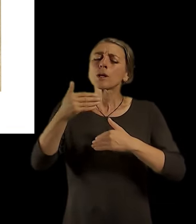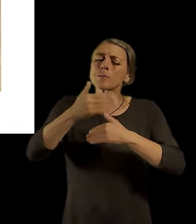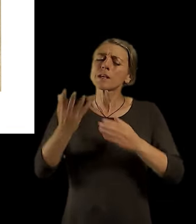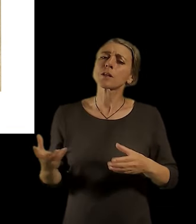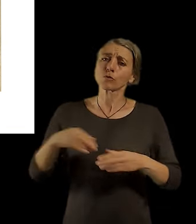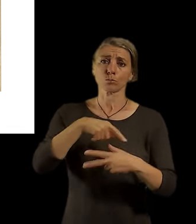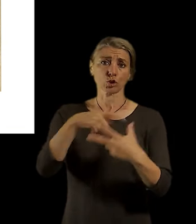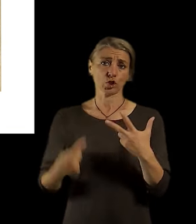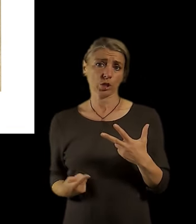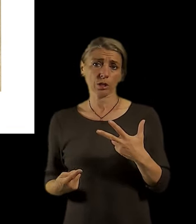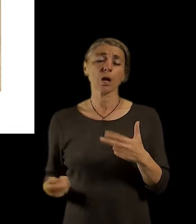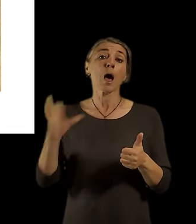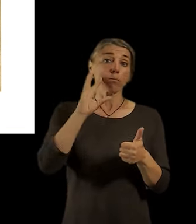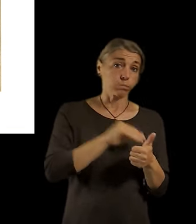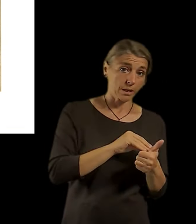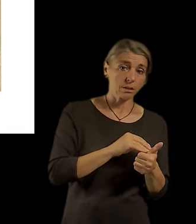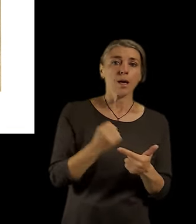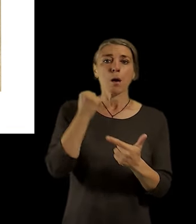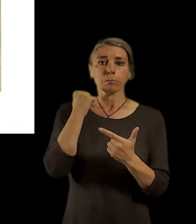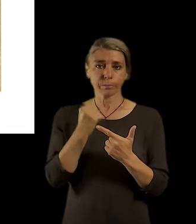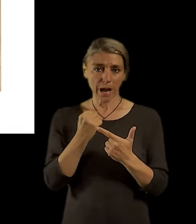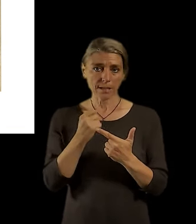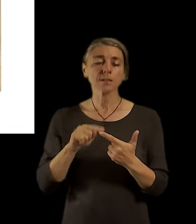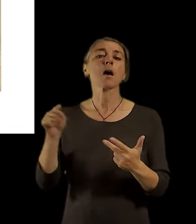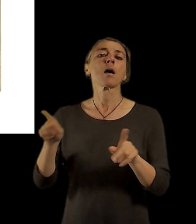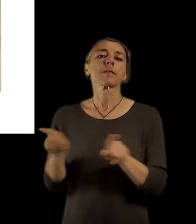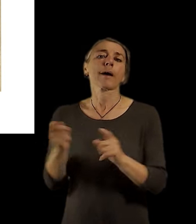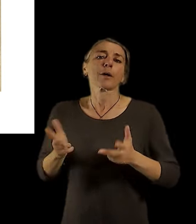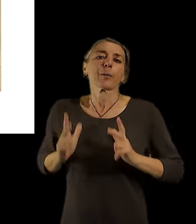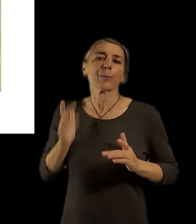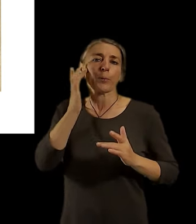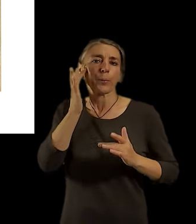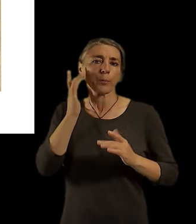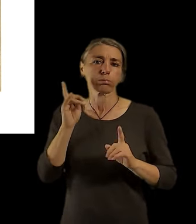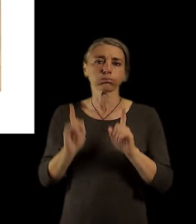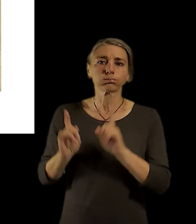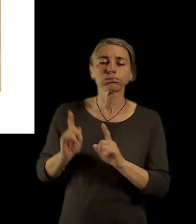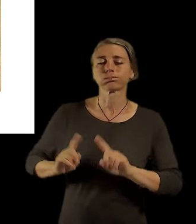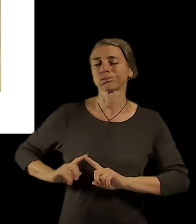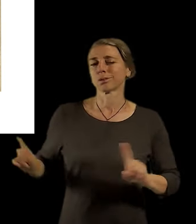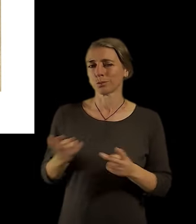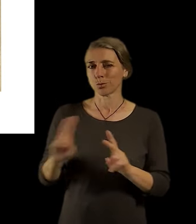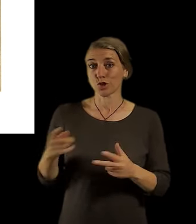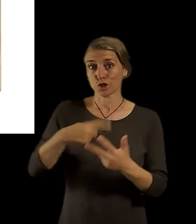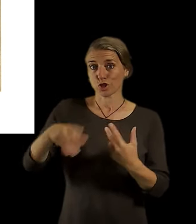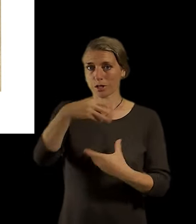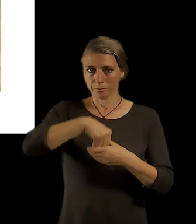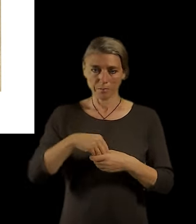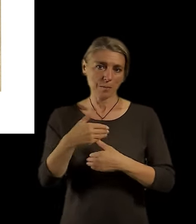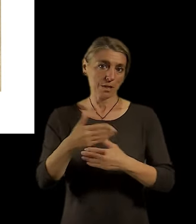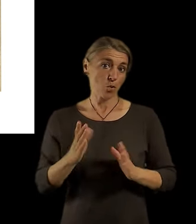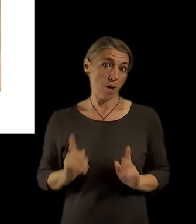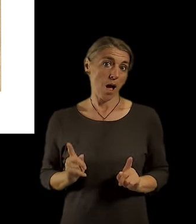Já jsem tady vytáhl s kolegou Zdeňkem Ivana Leonidová, který vlastně udělal vlastně plán